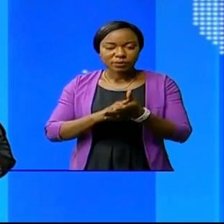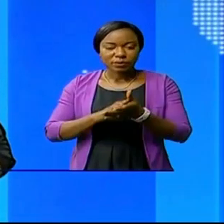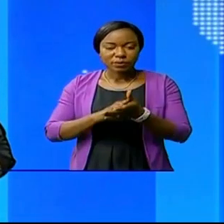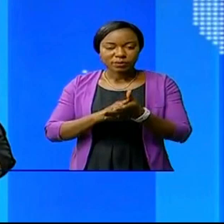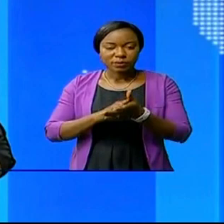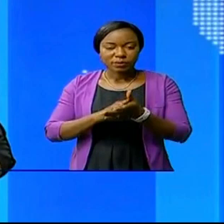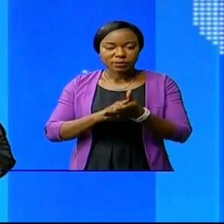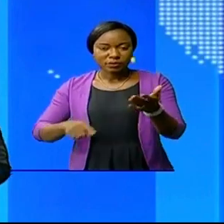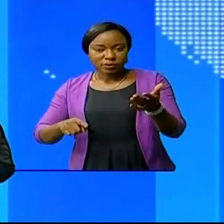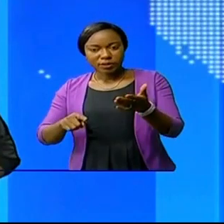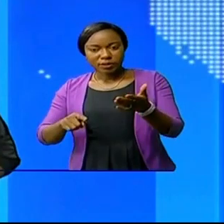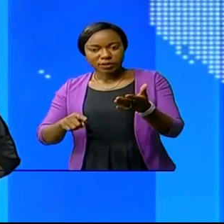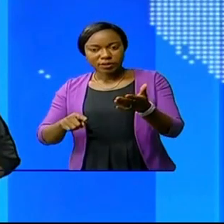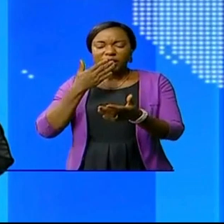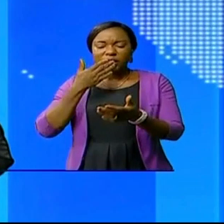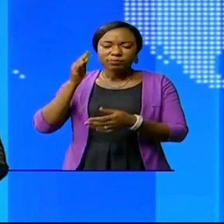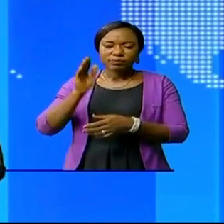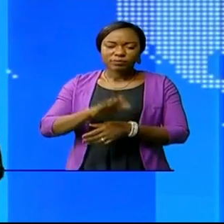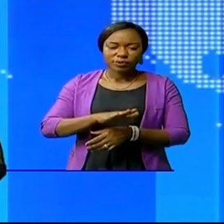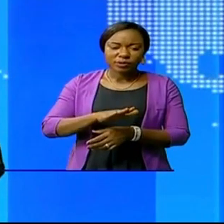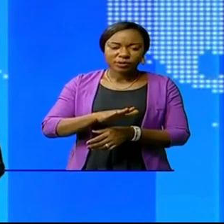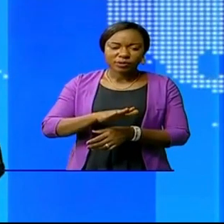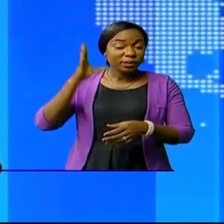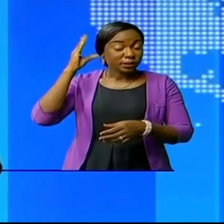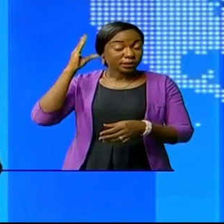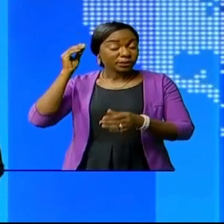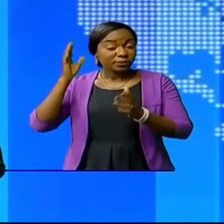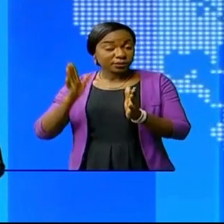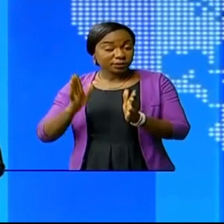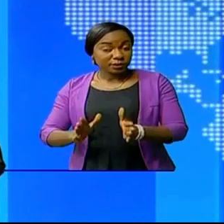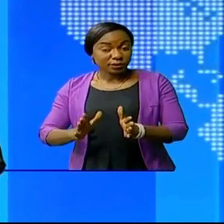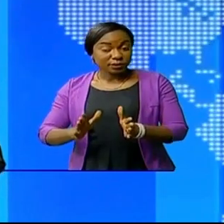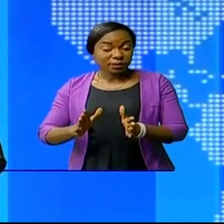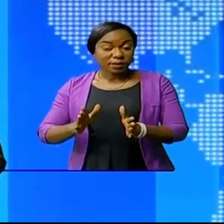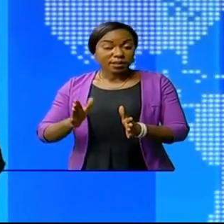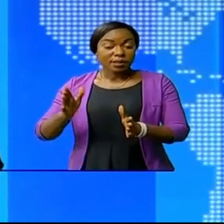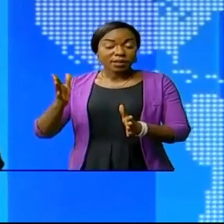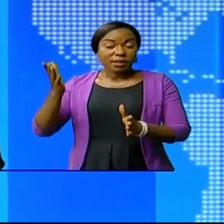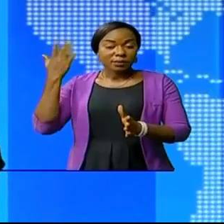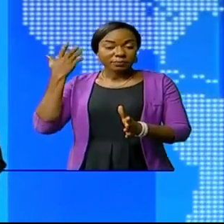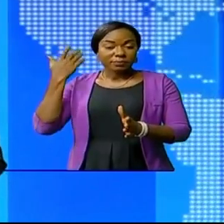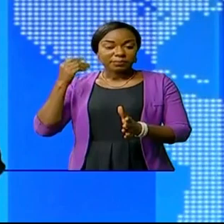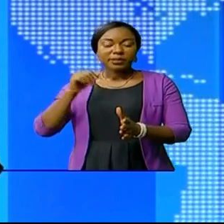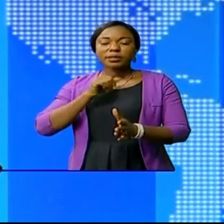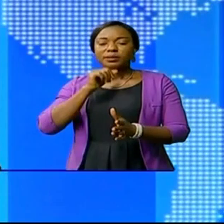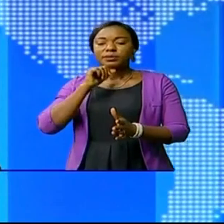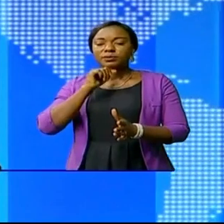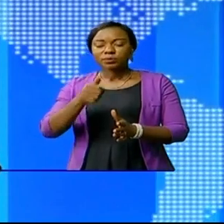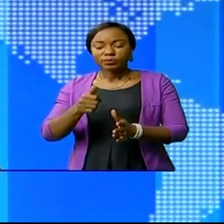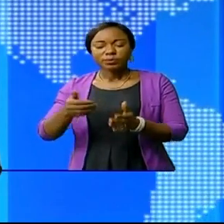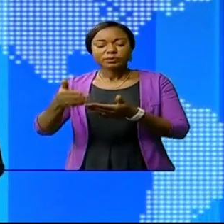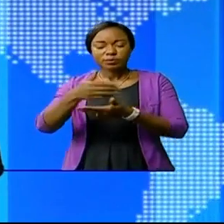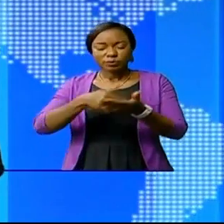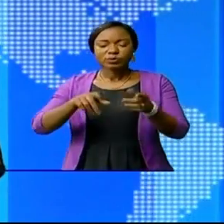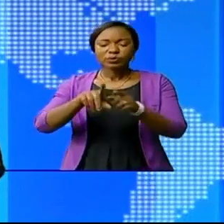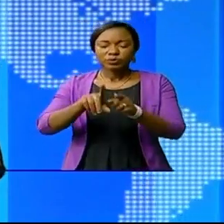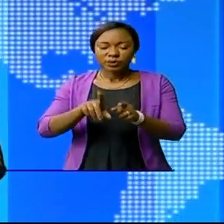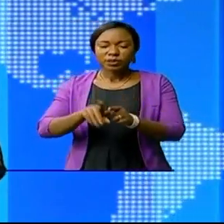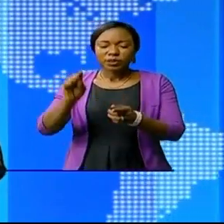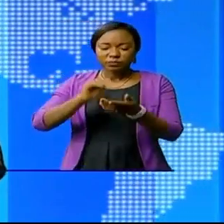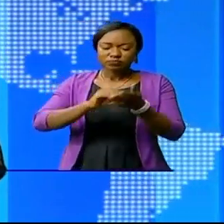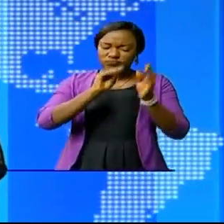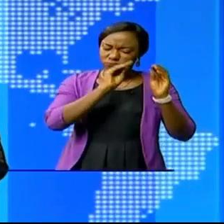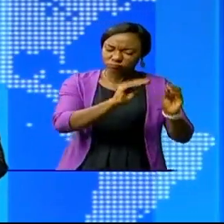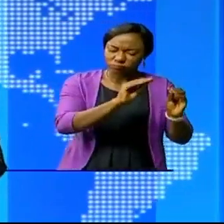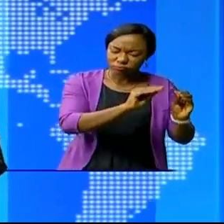éducatif les mauvaises pratiques. Les inspecteurs de la province du Maïdombé, de retour dans leur province, ont fait une restitution